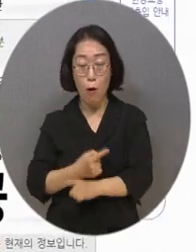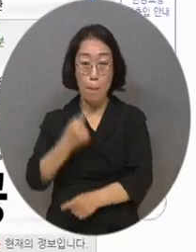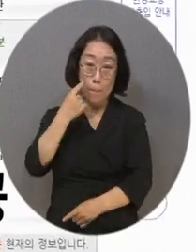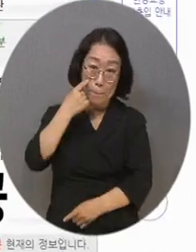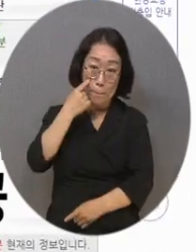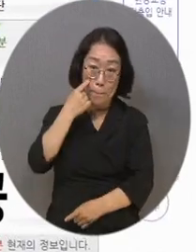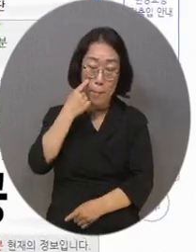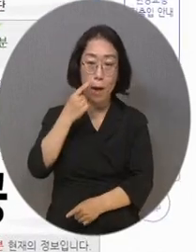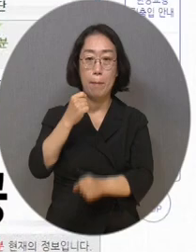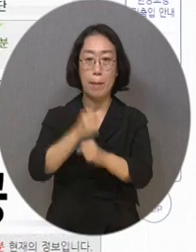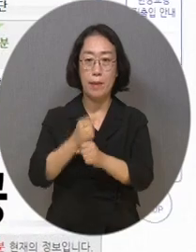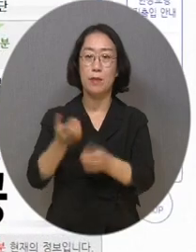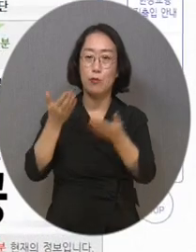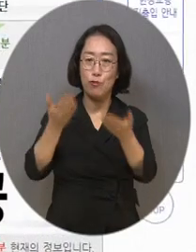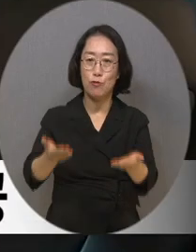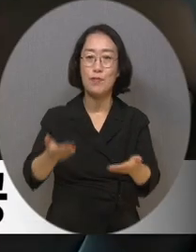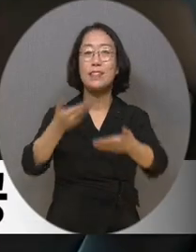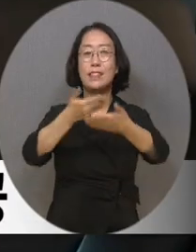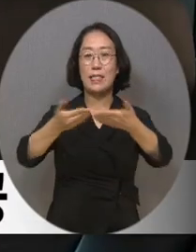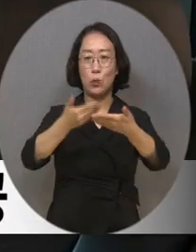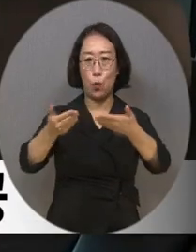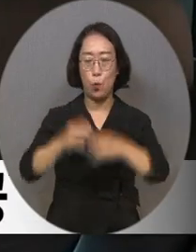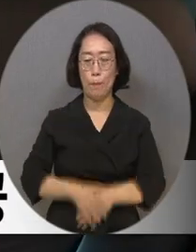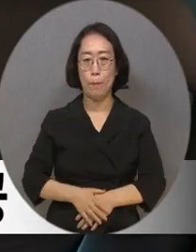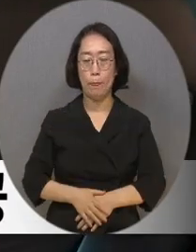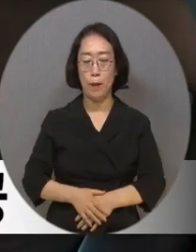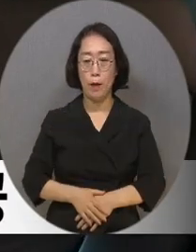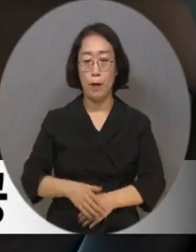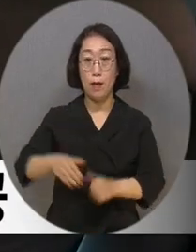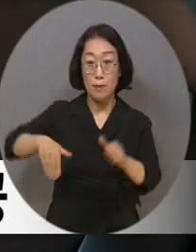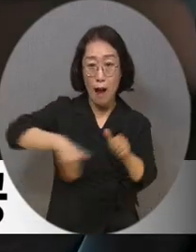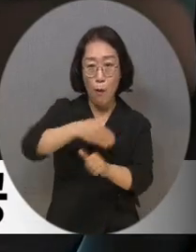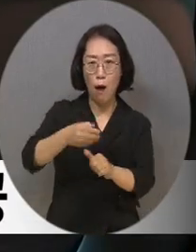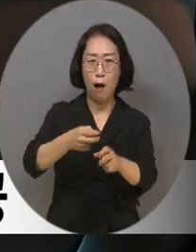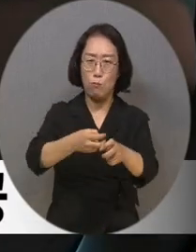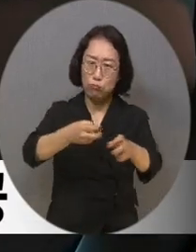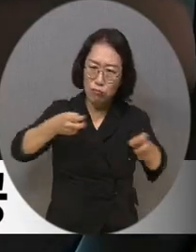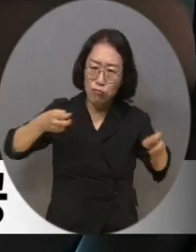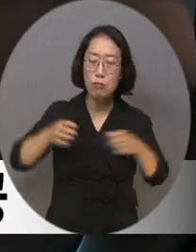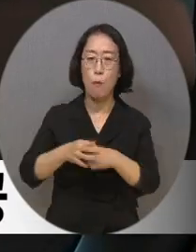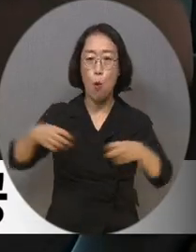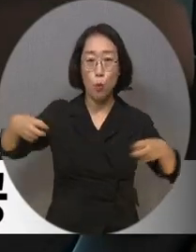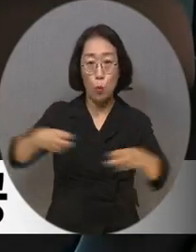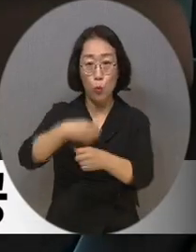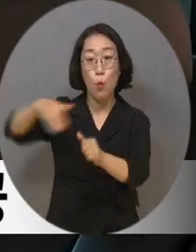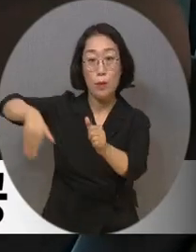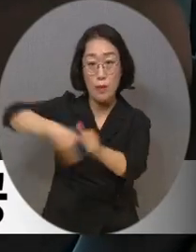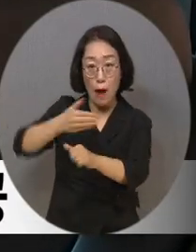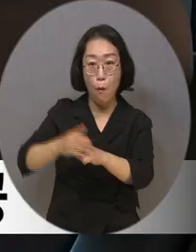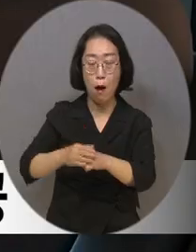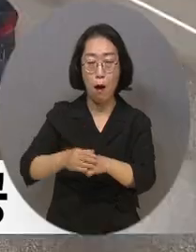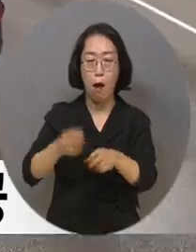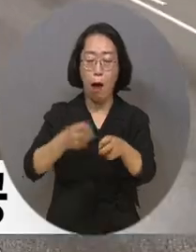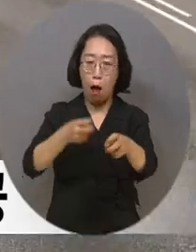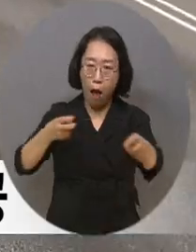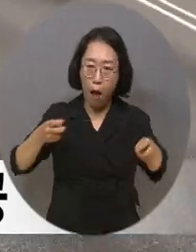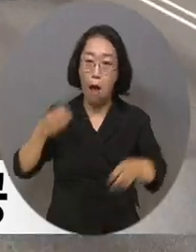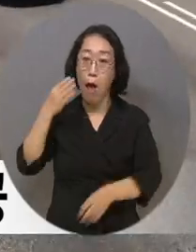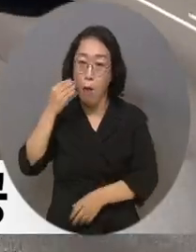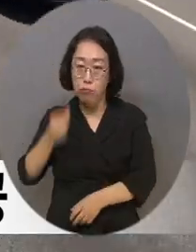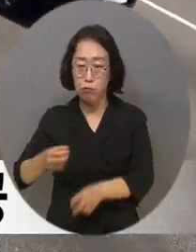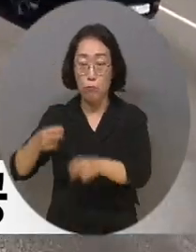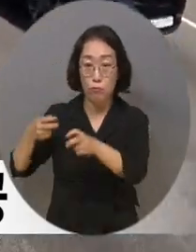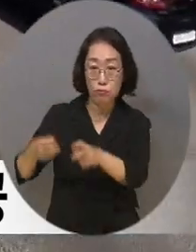변환해 제작한 지도입니다. 교통상황을 명확히 구별할 수 있도록 원활, 서행, 정체 등의 색상을